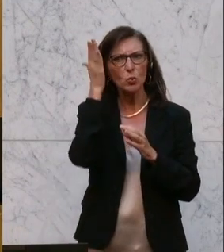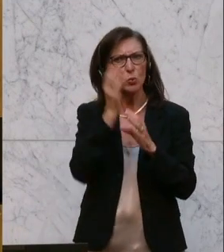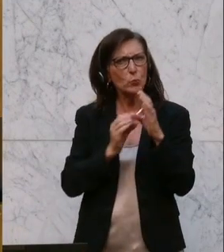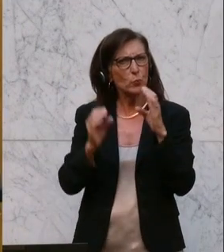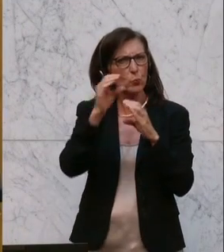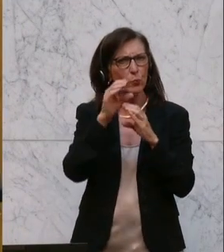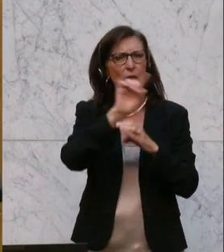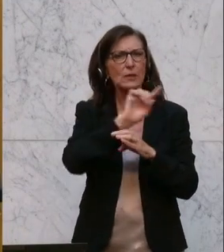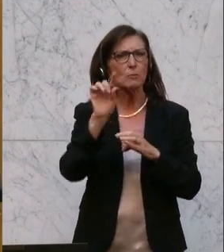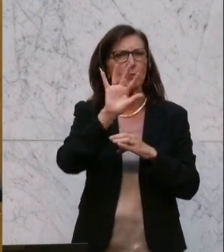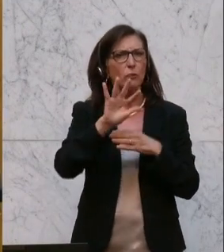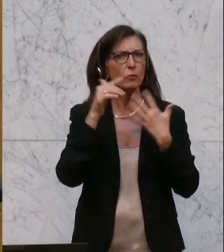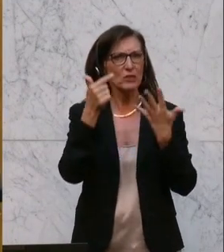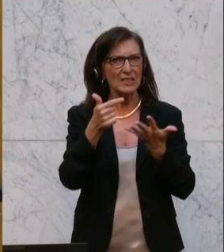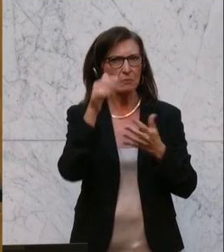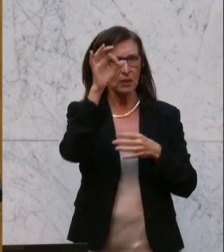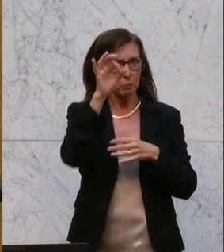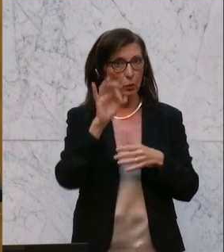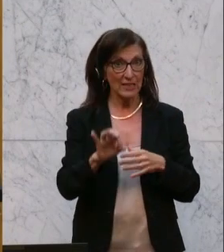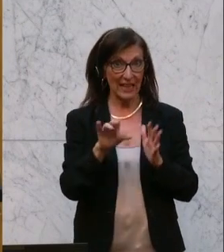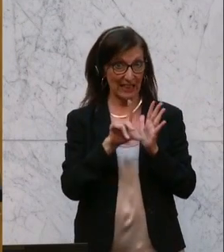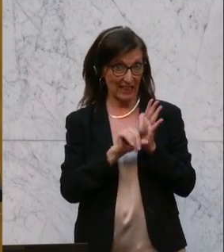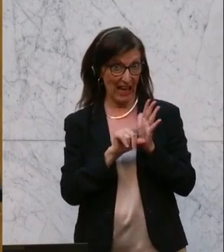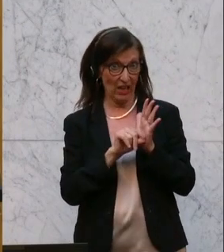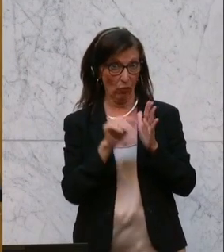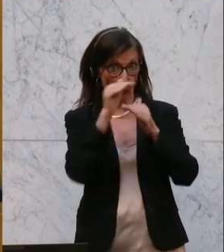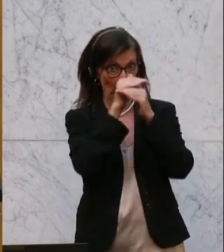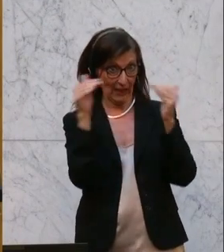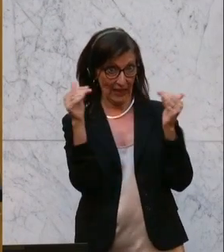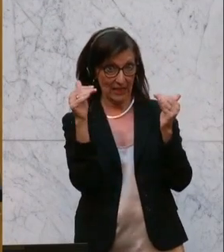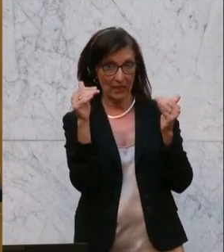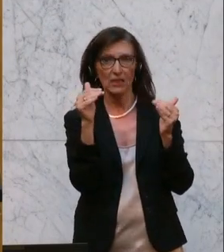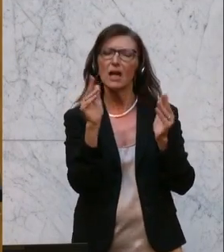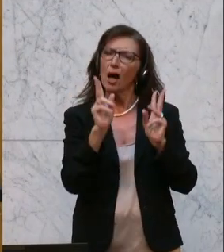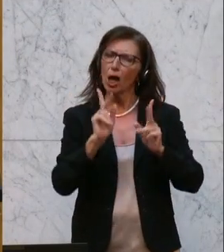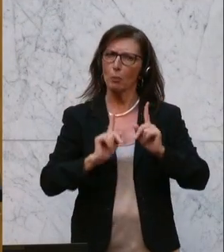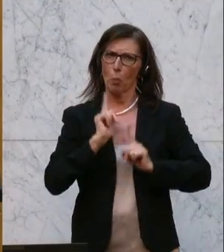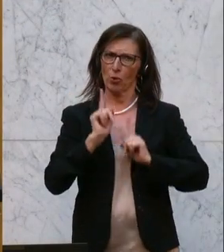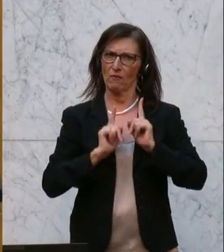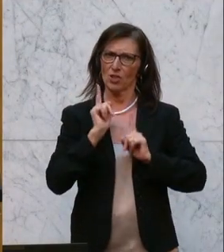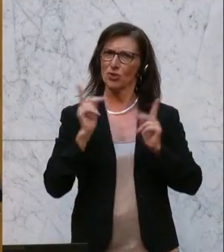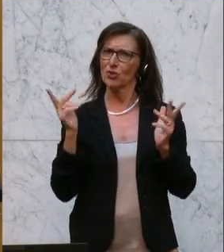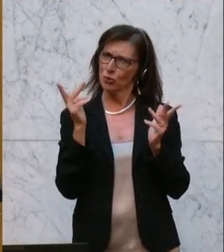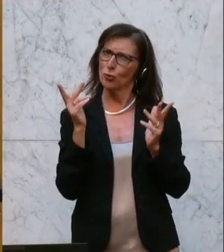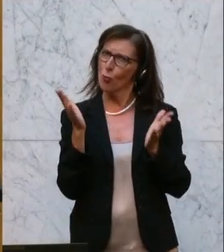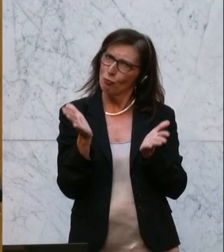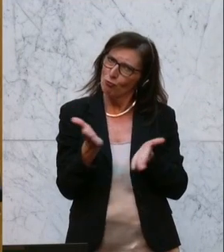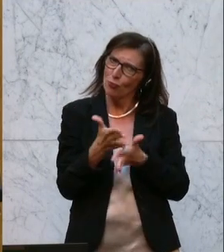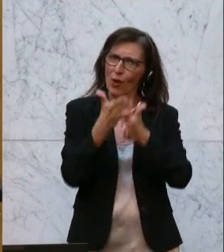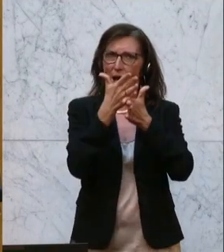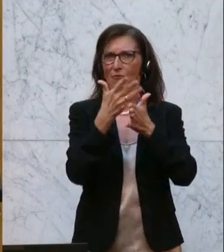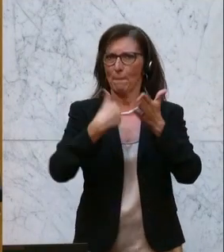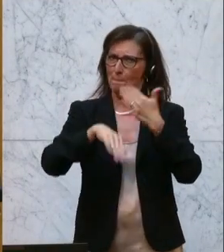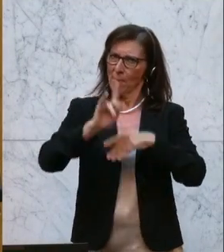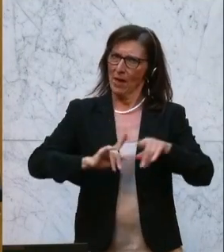bis zu 75 Prozent der Geringfügigkeitsgrenze erreichen kann, dazu motivieren, soziale Organisationen vielleicht die volle